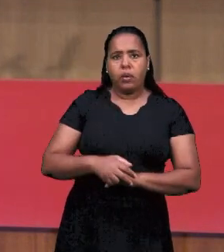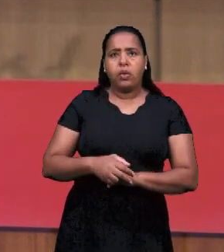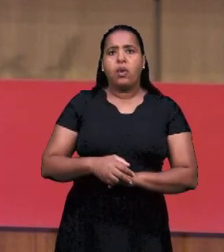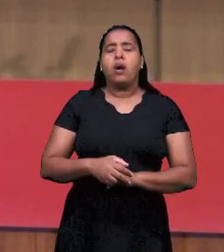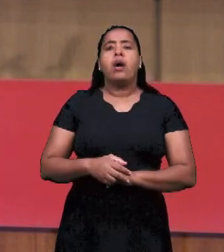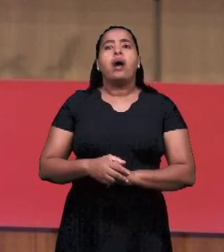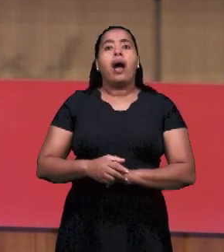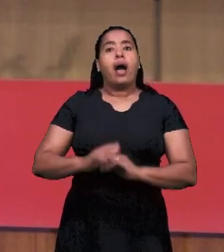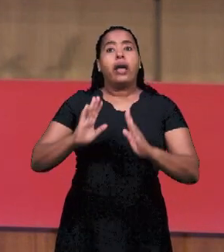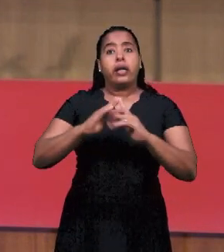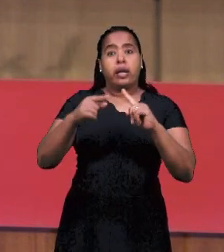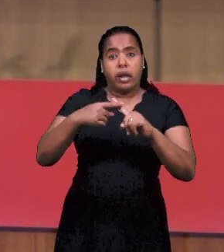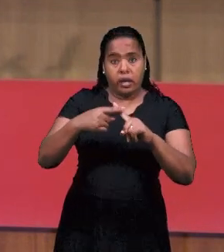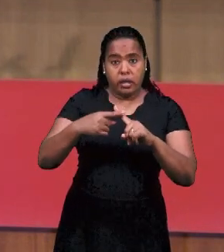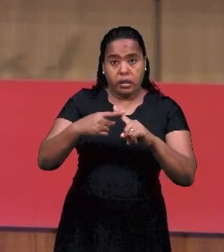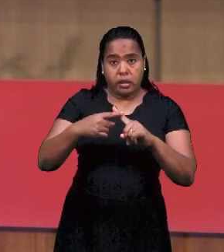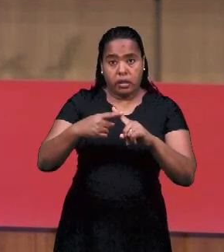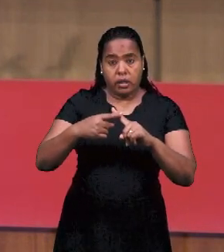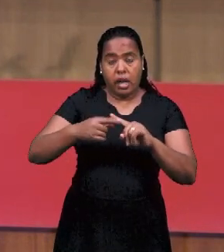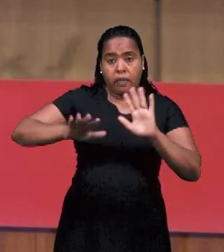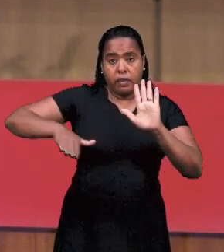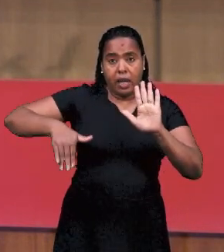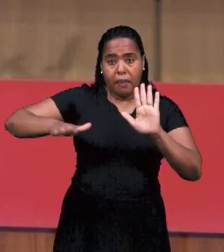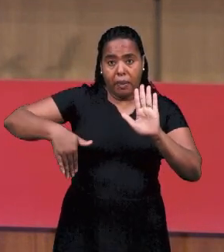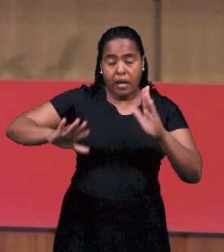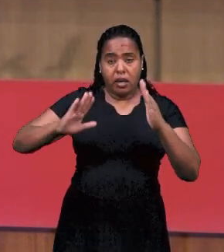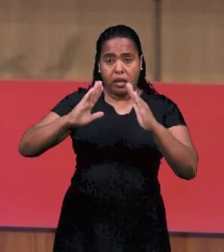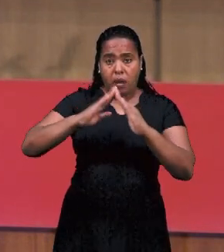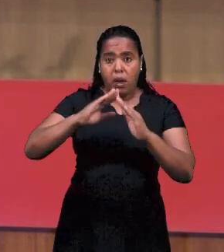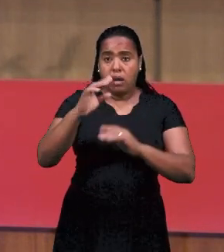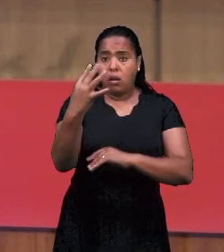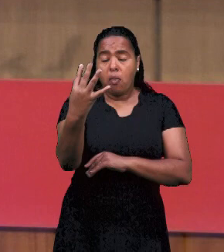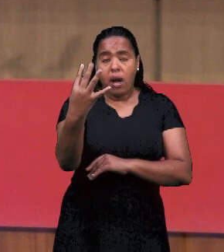пророческое. Я помню.